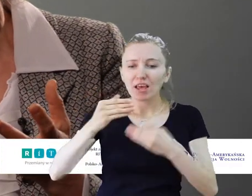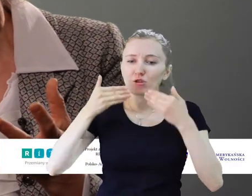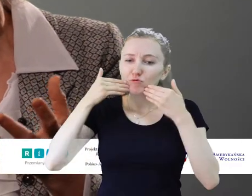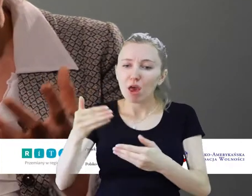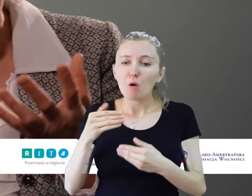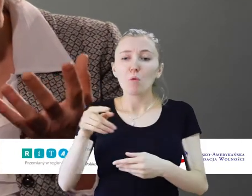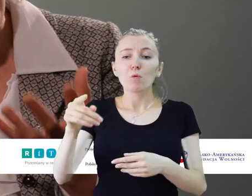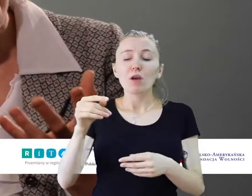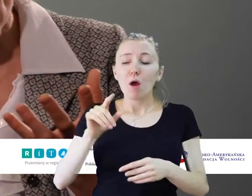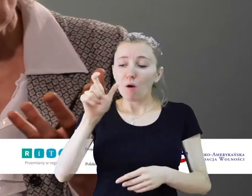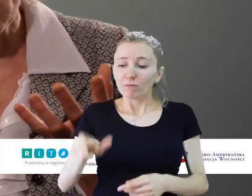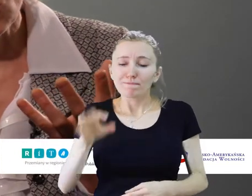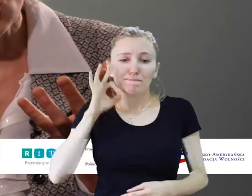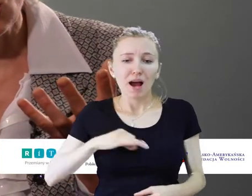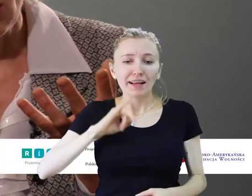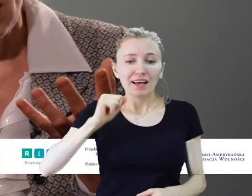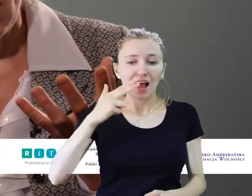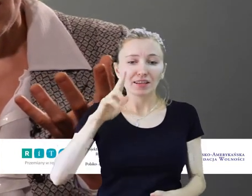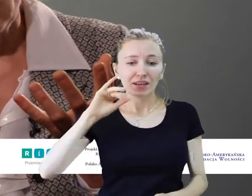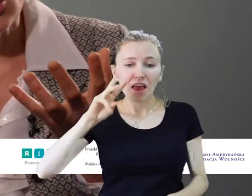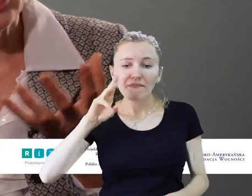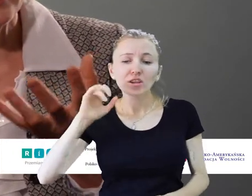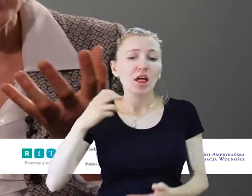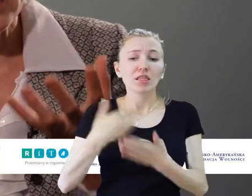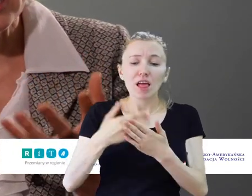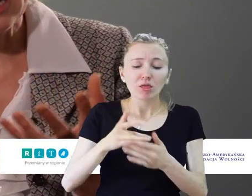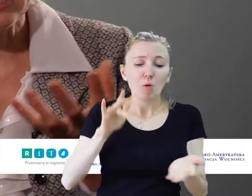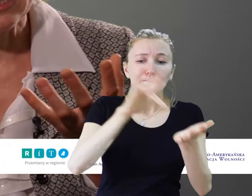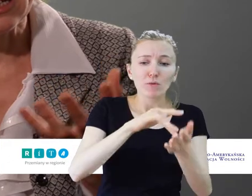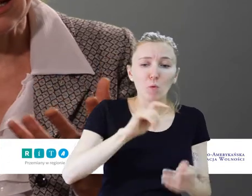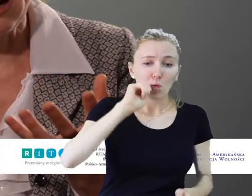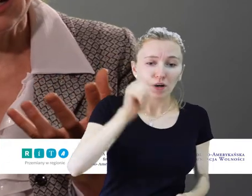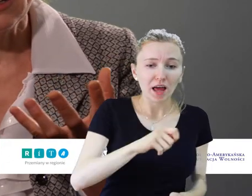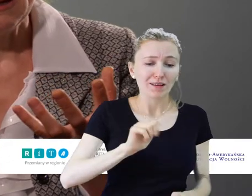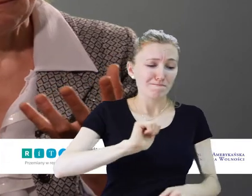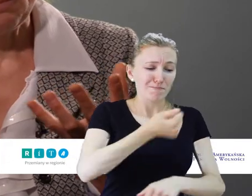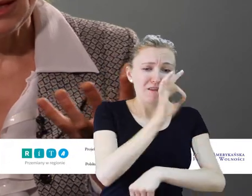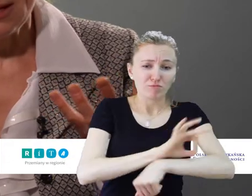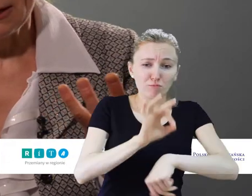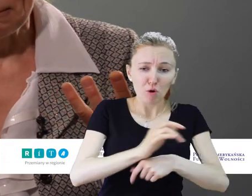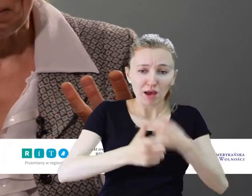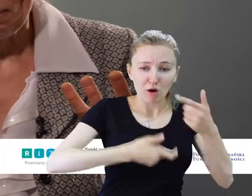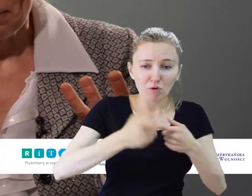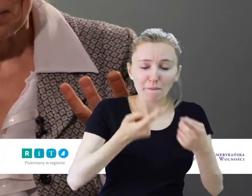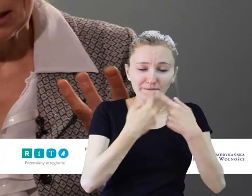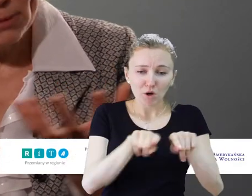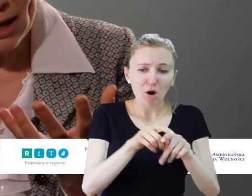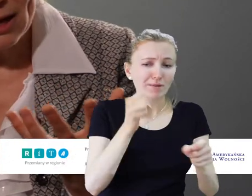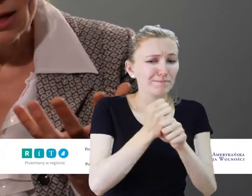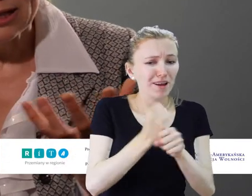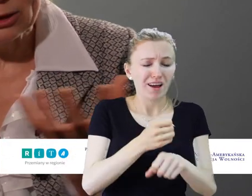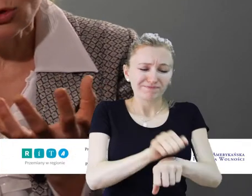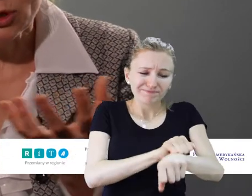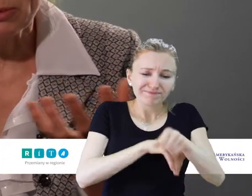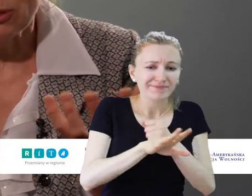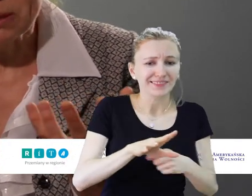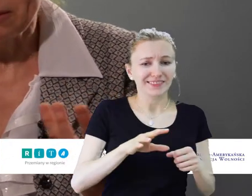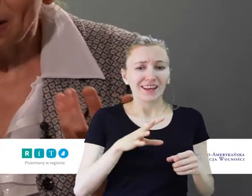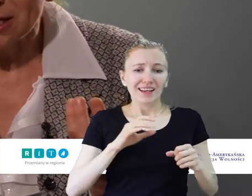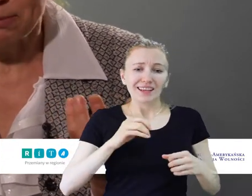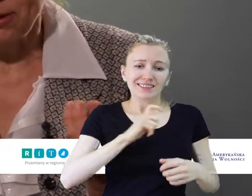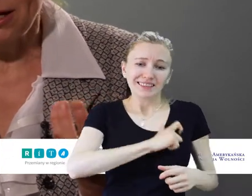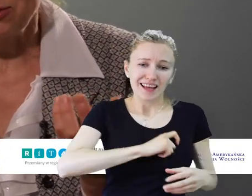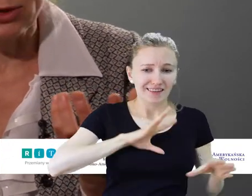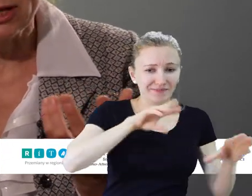особливо panie Jankiewicz, тому, że dołożycie się tylko serce, staranie i ciepła, dla tego, żeby